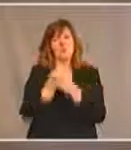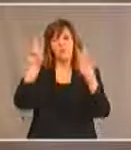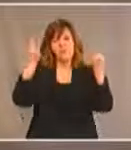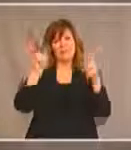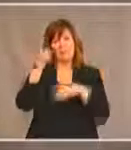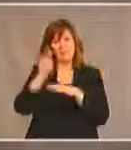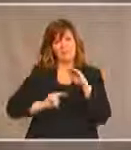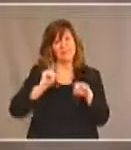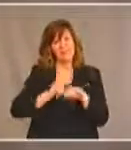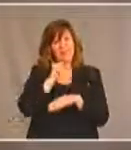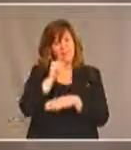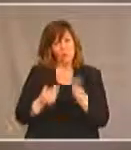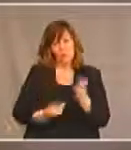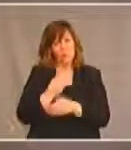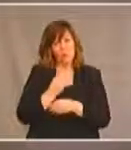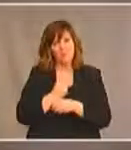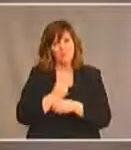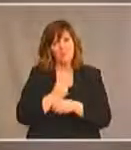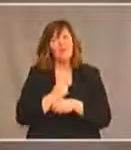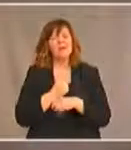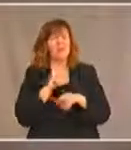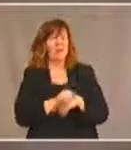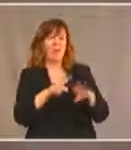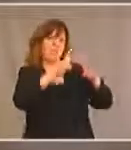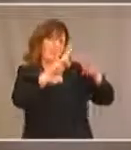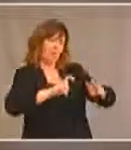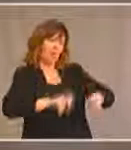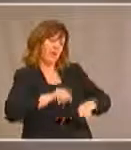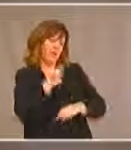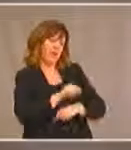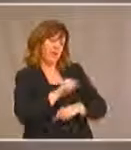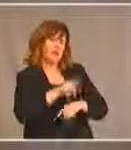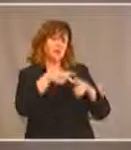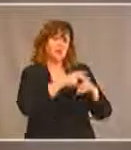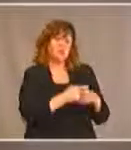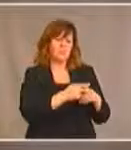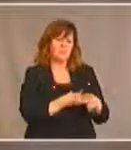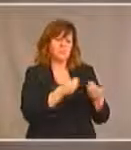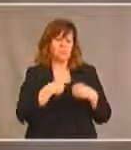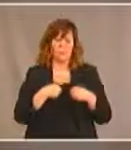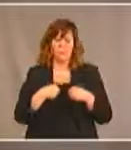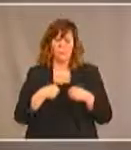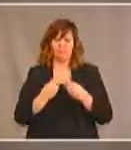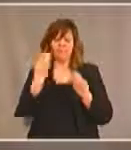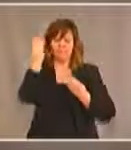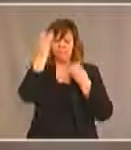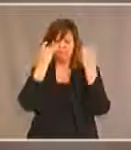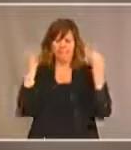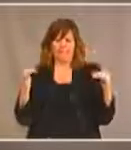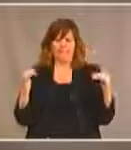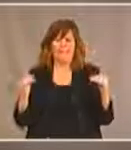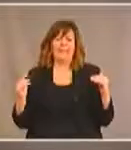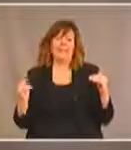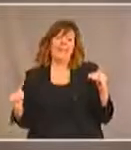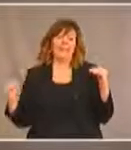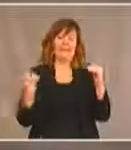Deuxièmement, il s'agit là d'un outil pour rétablir l'équilibre traditionnel entre les hommes et les femmes, les garçons